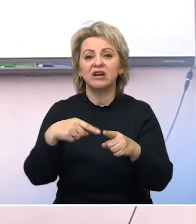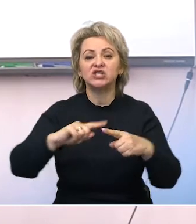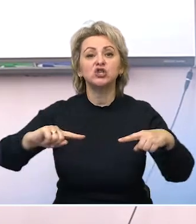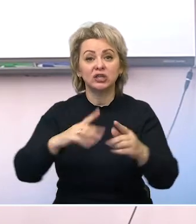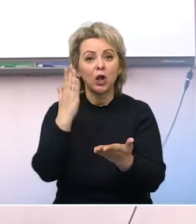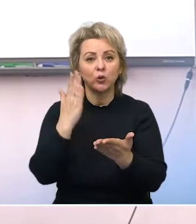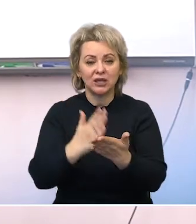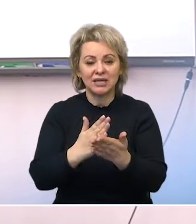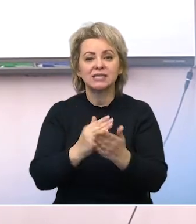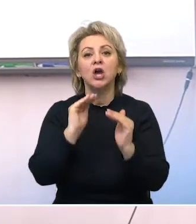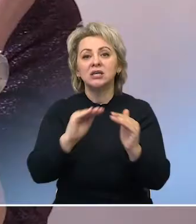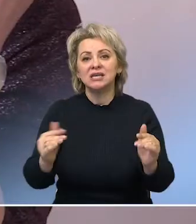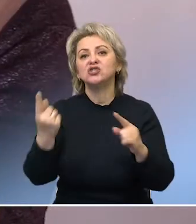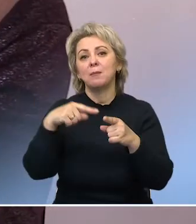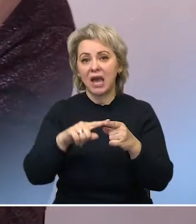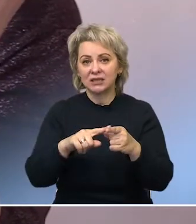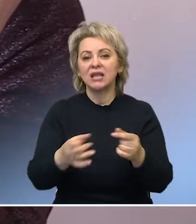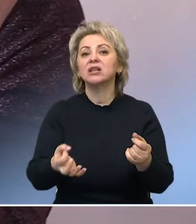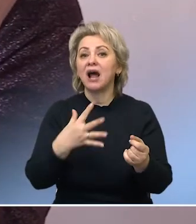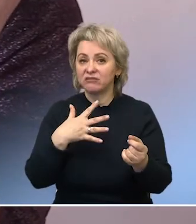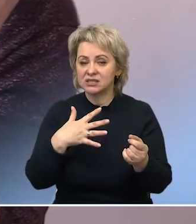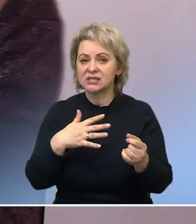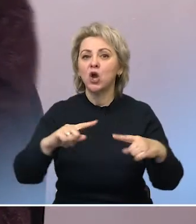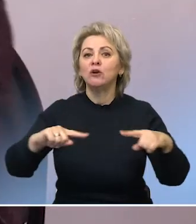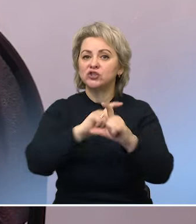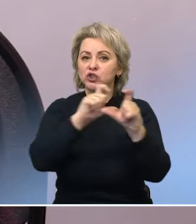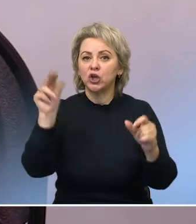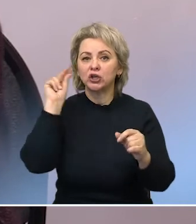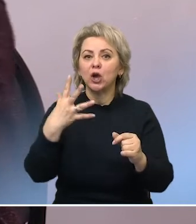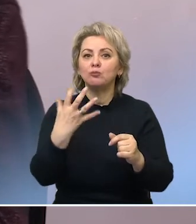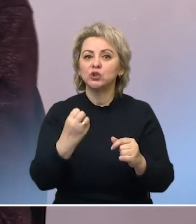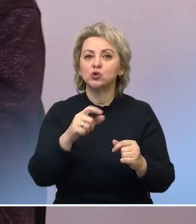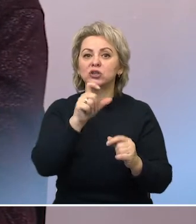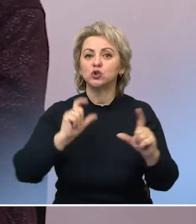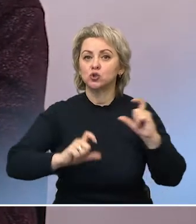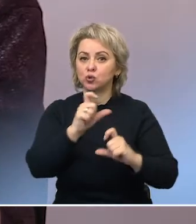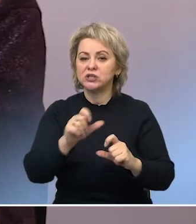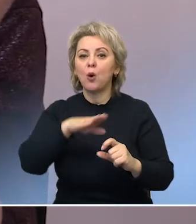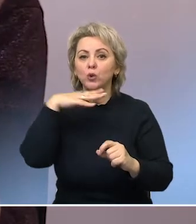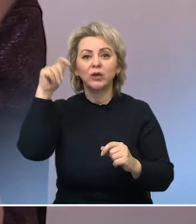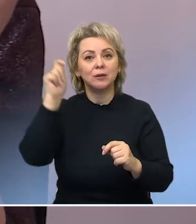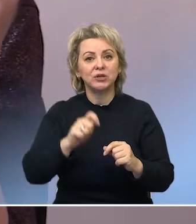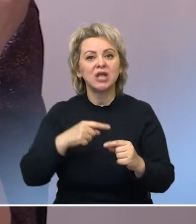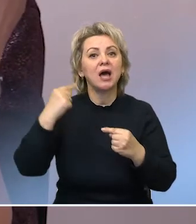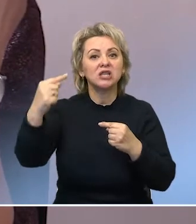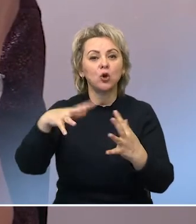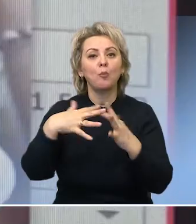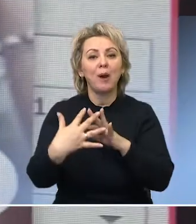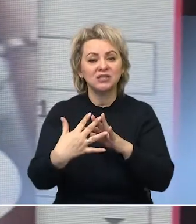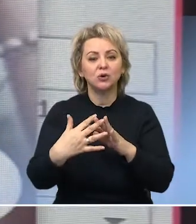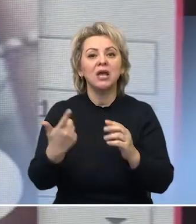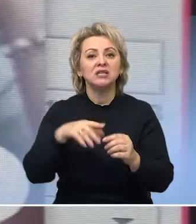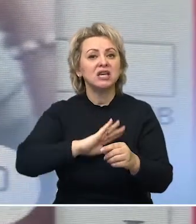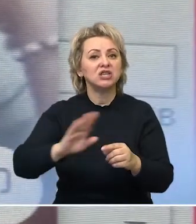Детям это нравится. В техникуме учатся 500 студентов, и многие приезжают из отдаленных поселков, где не всегда уверены